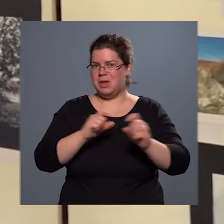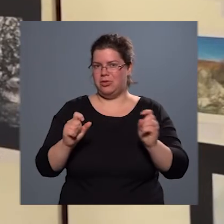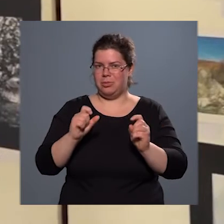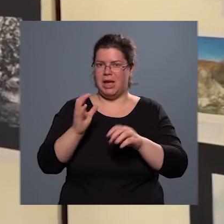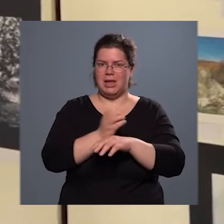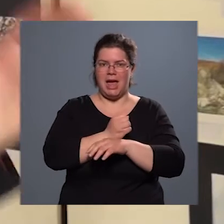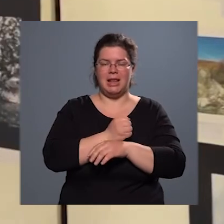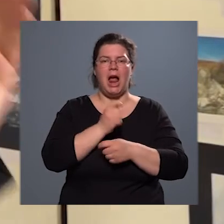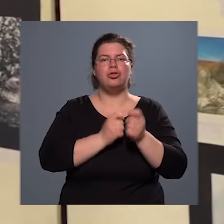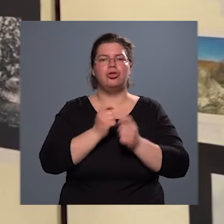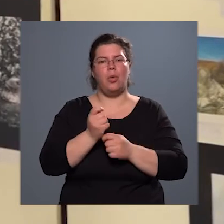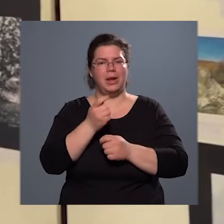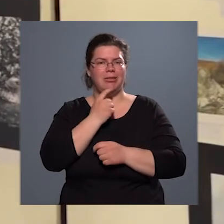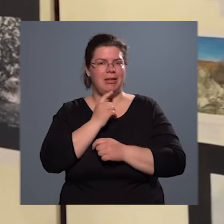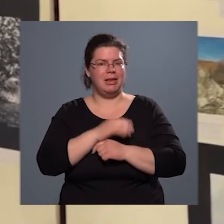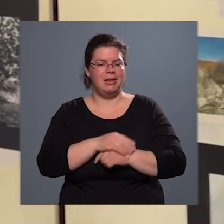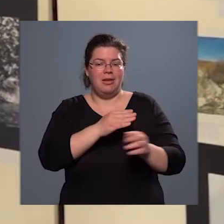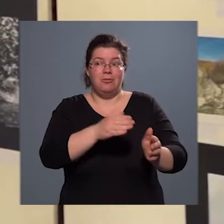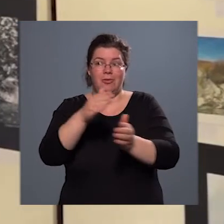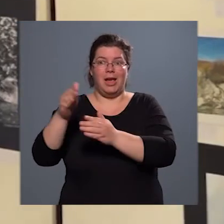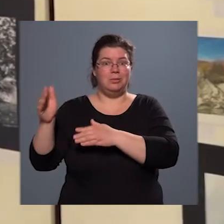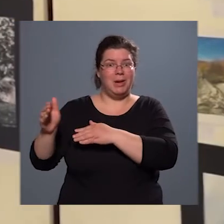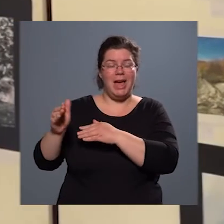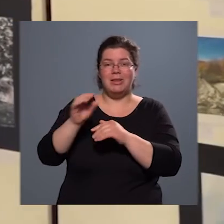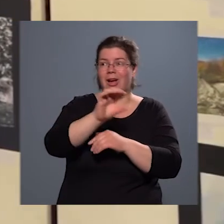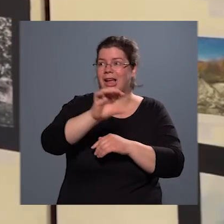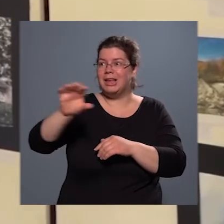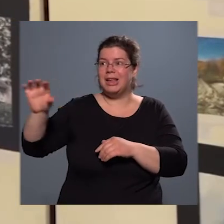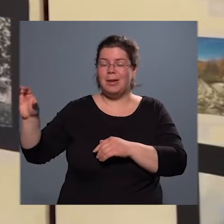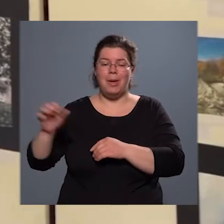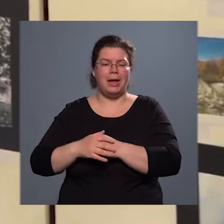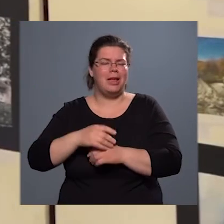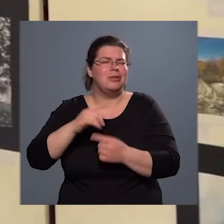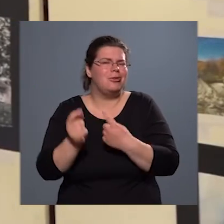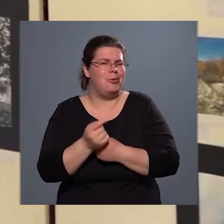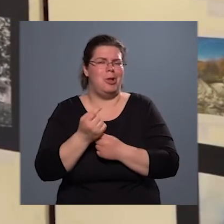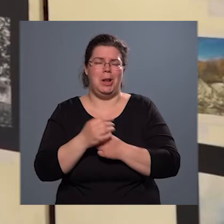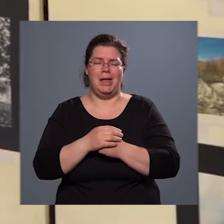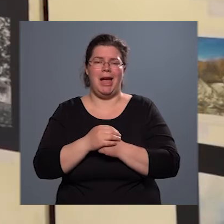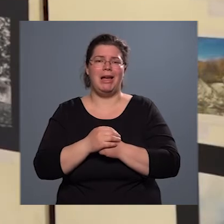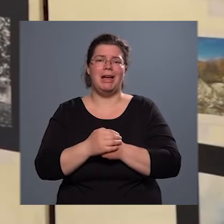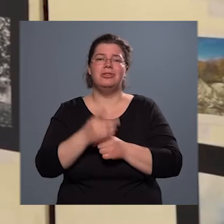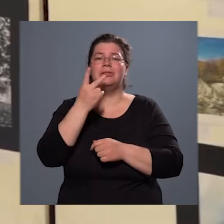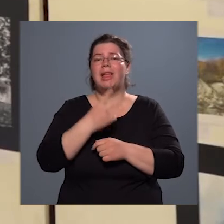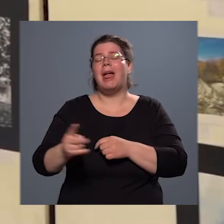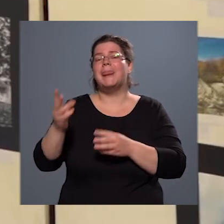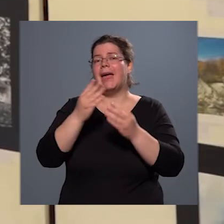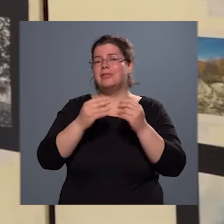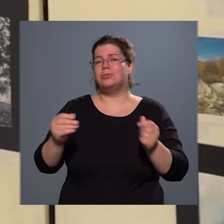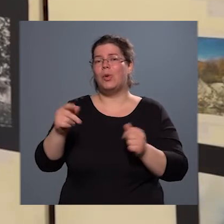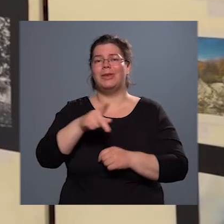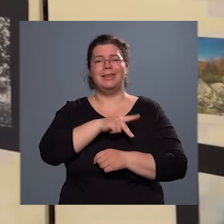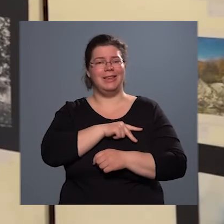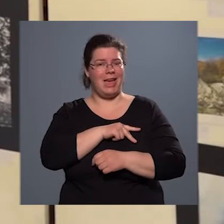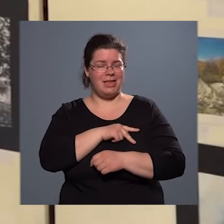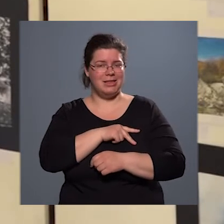Aztán a végig mehetünk a képek során, különleges látásmódot díjaszt a zsűri